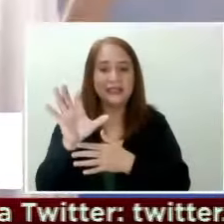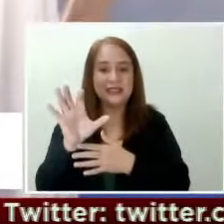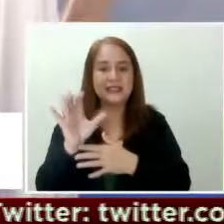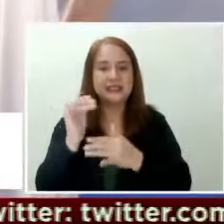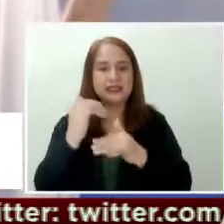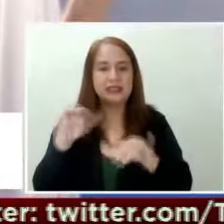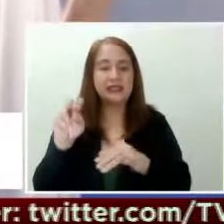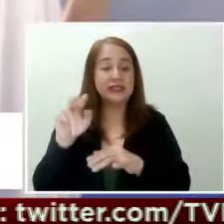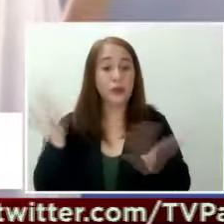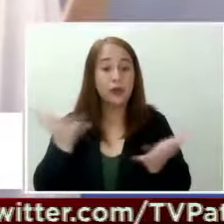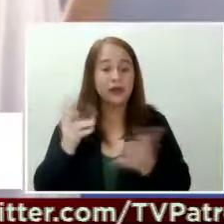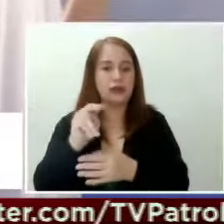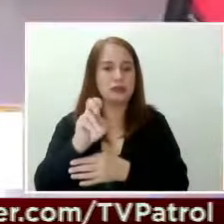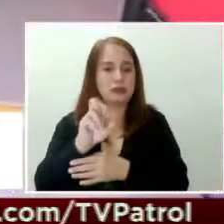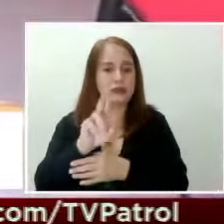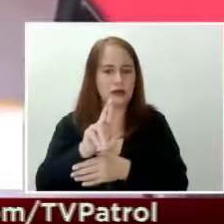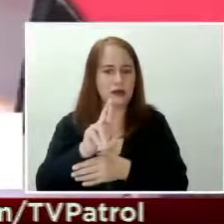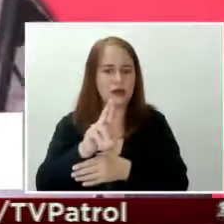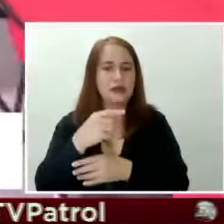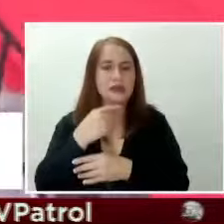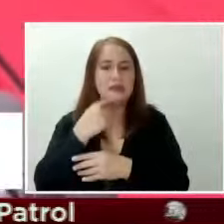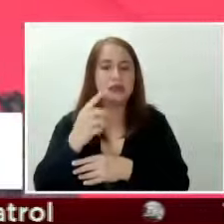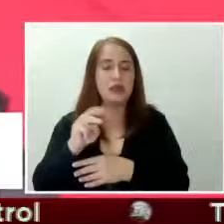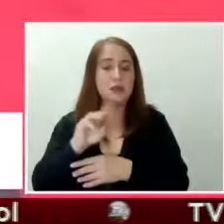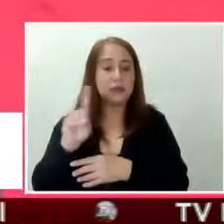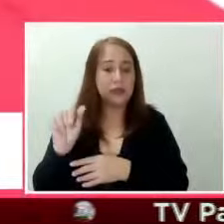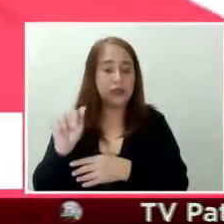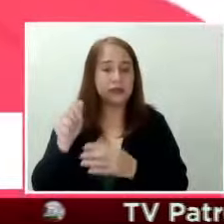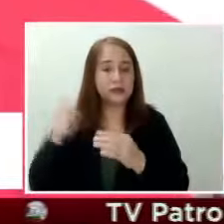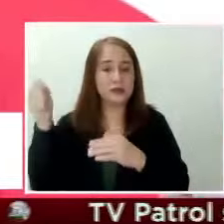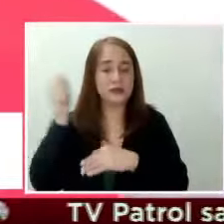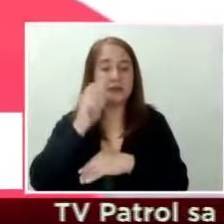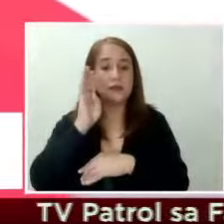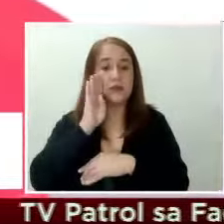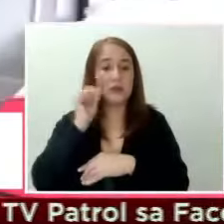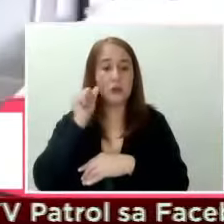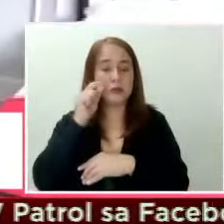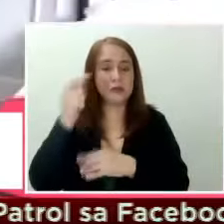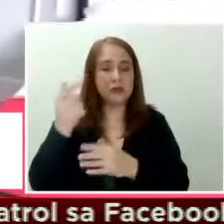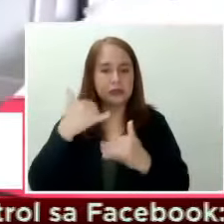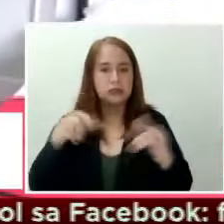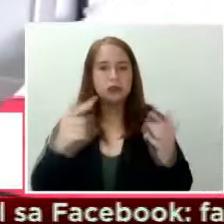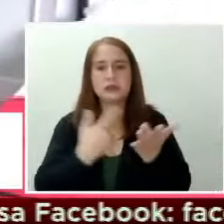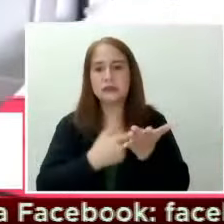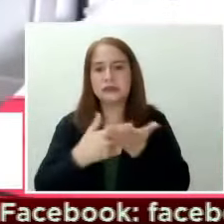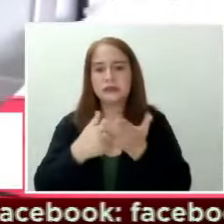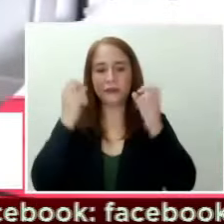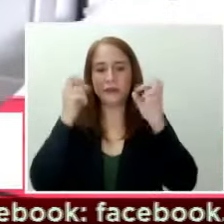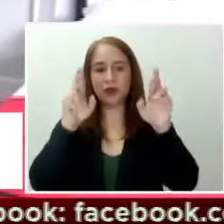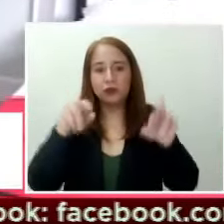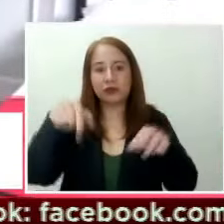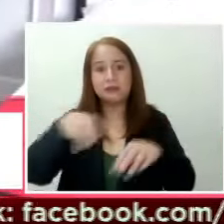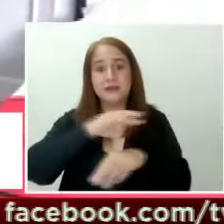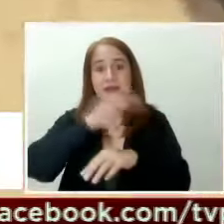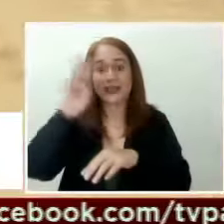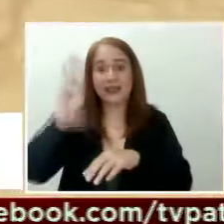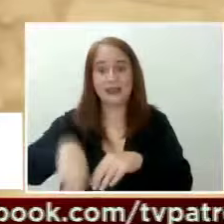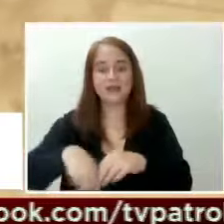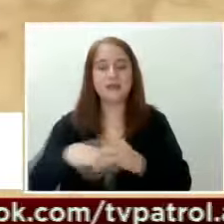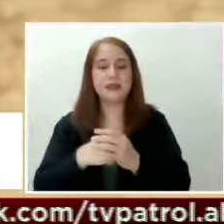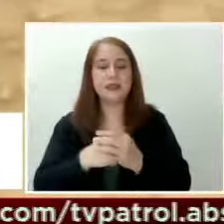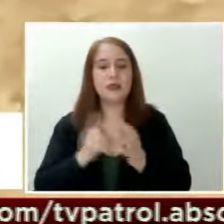NCR. Ayon naman kay MMDA Chairman Ben Jurabalos, nag-uusap na ang mga alkaldes sa Metro Manila na